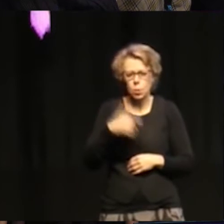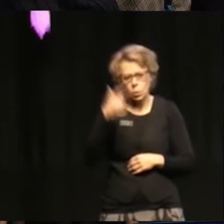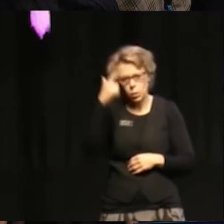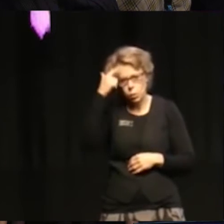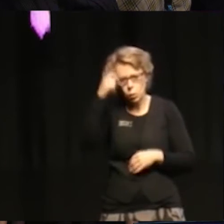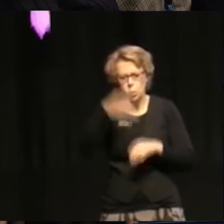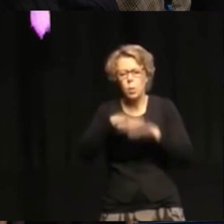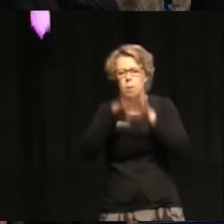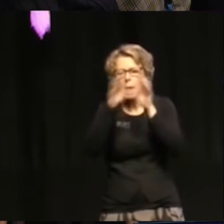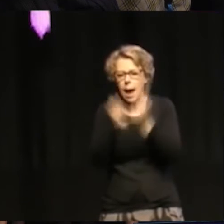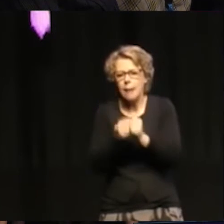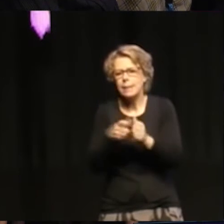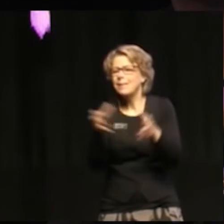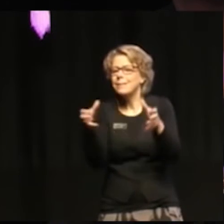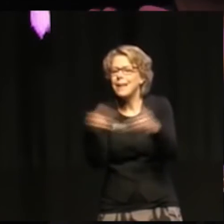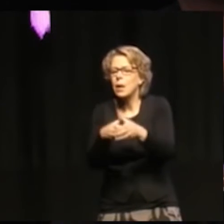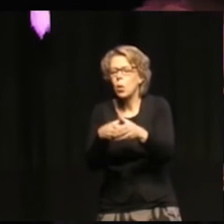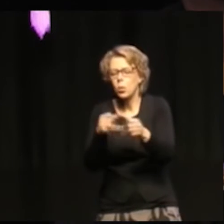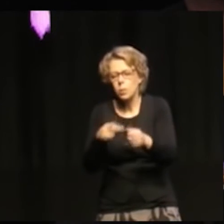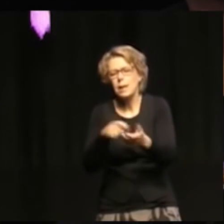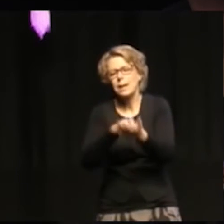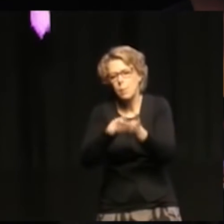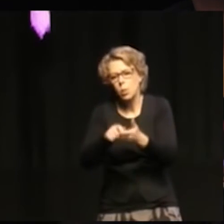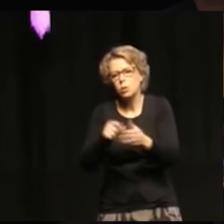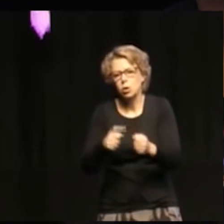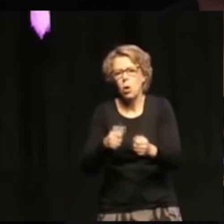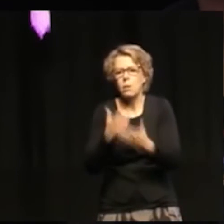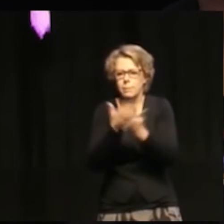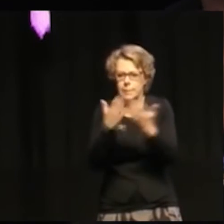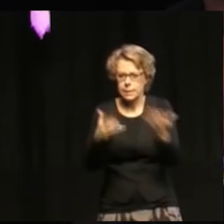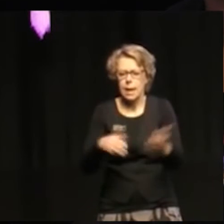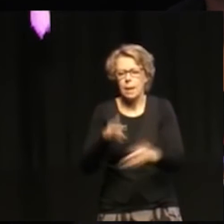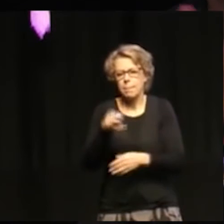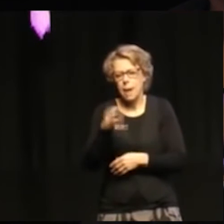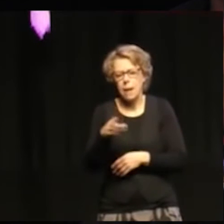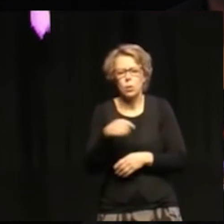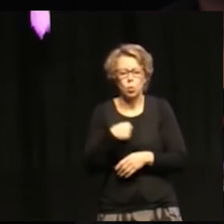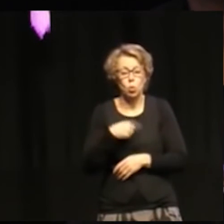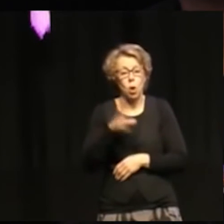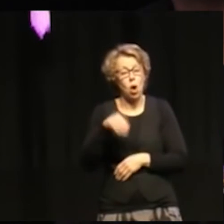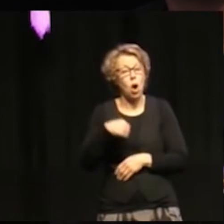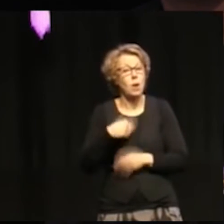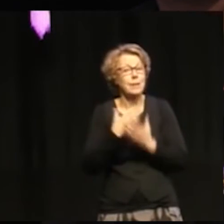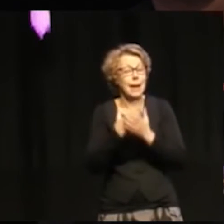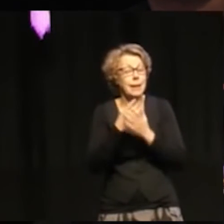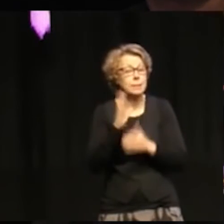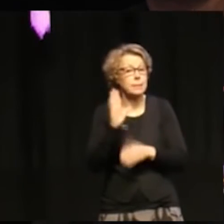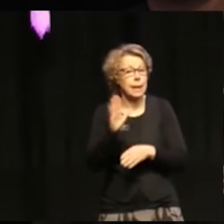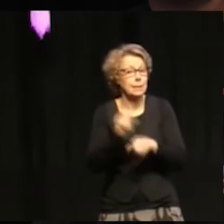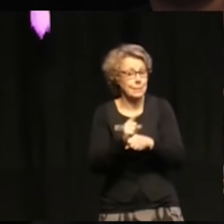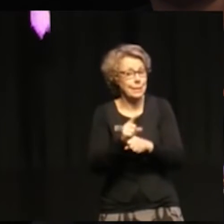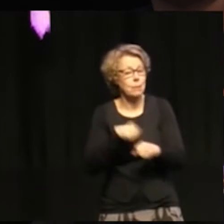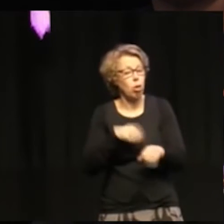rapport de ska presentera i maj. Och nu läste jag att det blivit ännu lite mer förseningar i deras tidsschema. Men